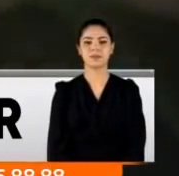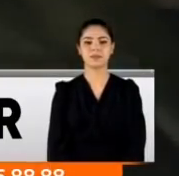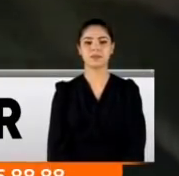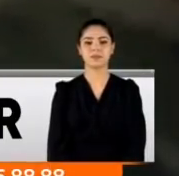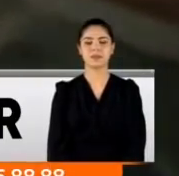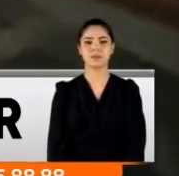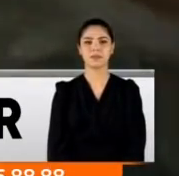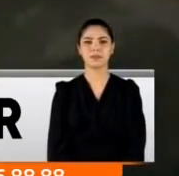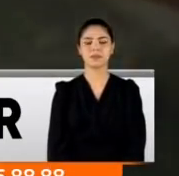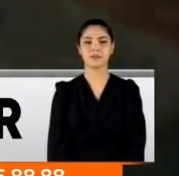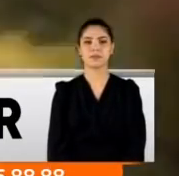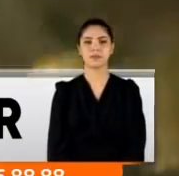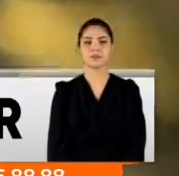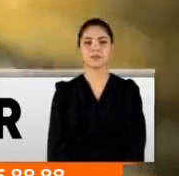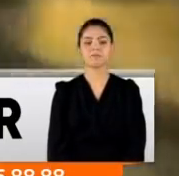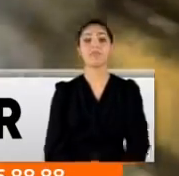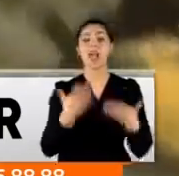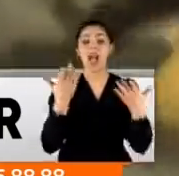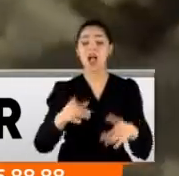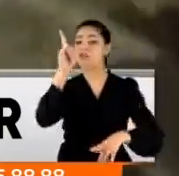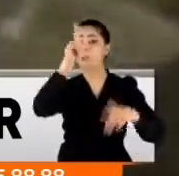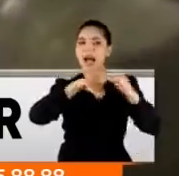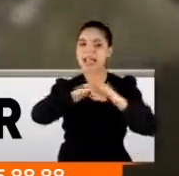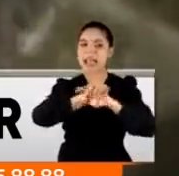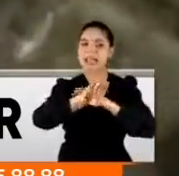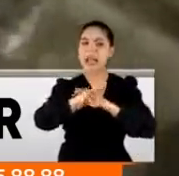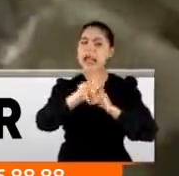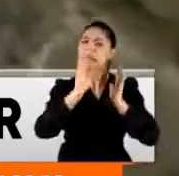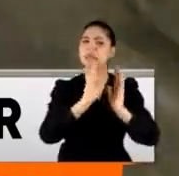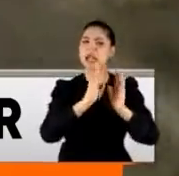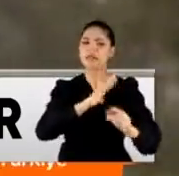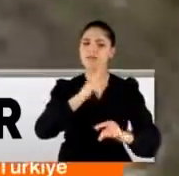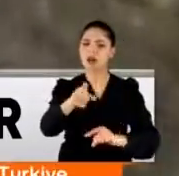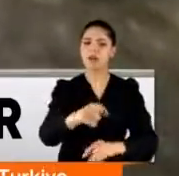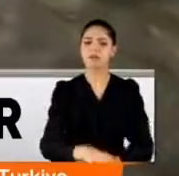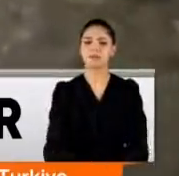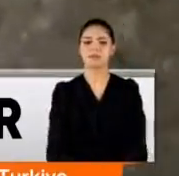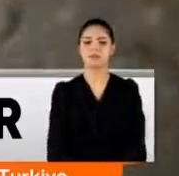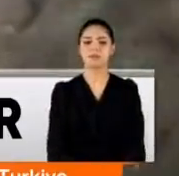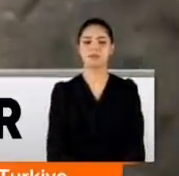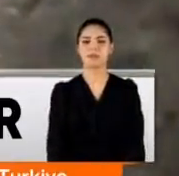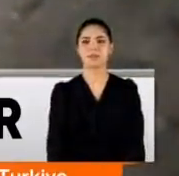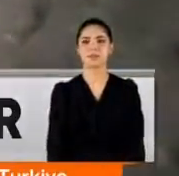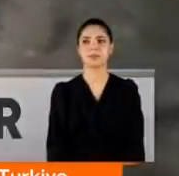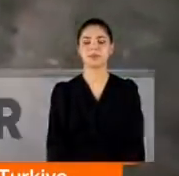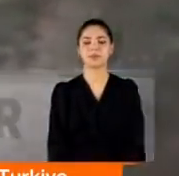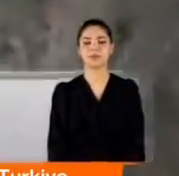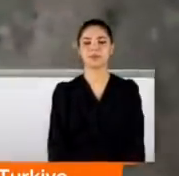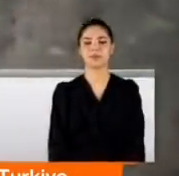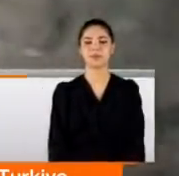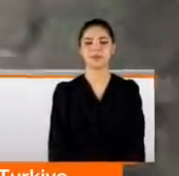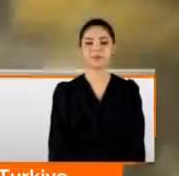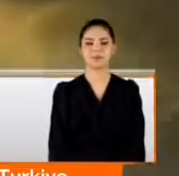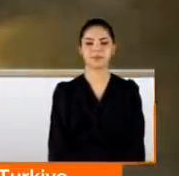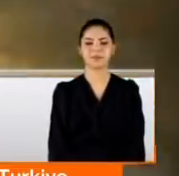Ne yapıyorsun burada? Ancak kimileri gizlenmekte ısrarcıydı. Gel buraya. Gel buraya. Sen ne